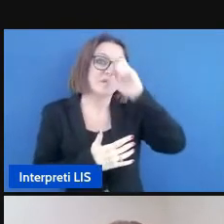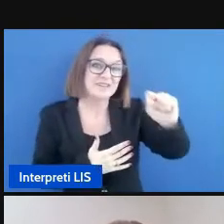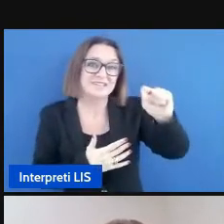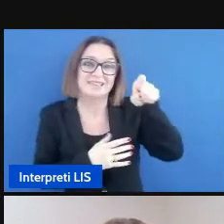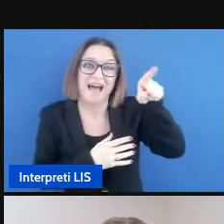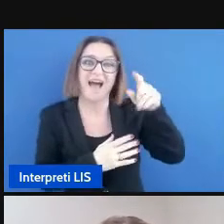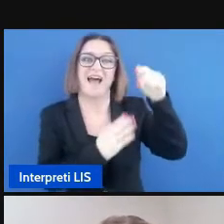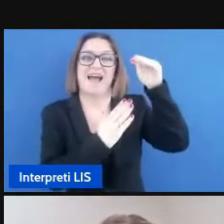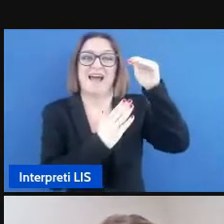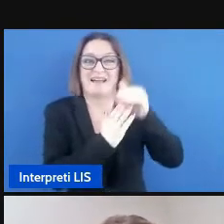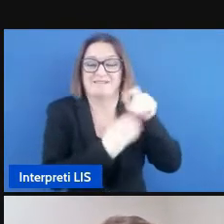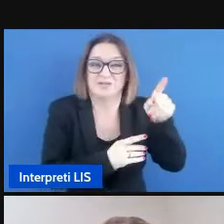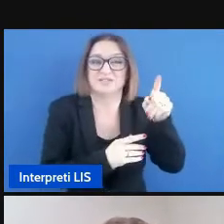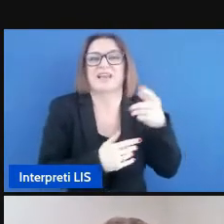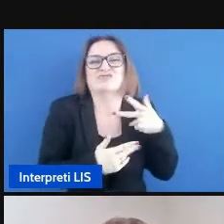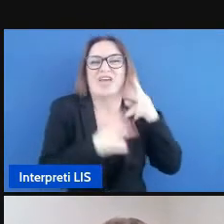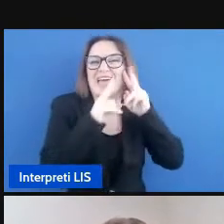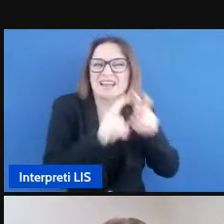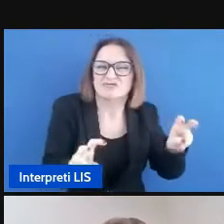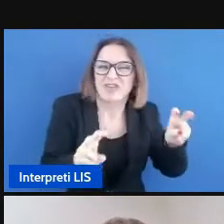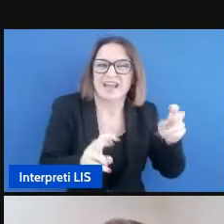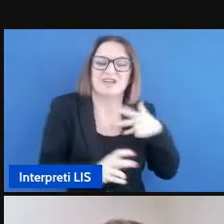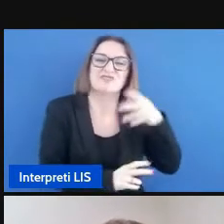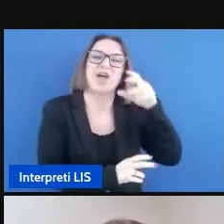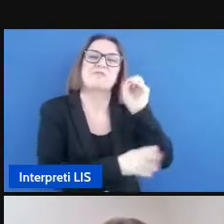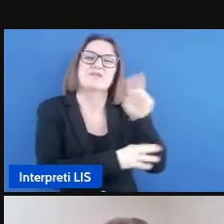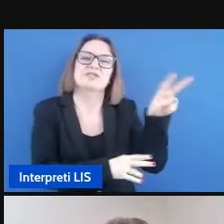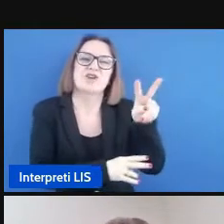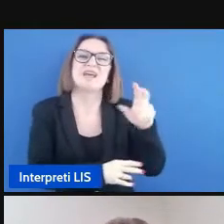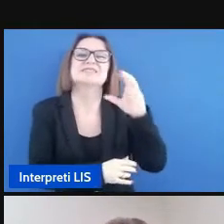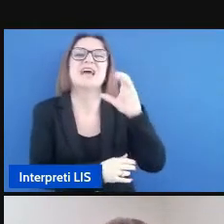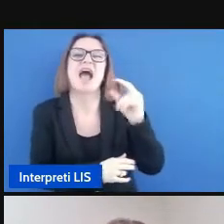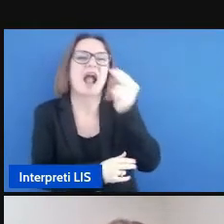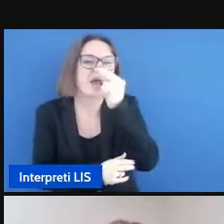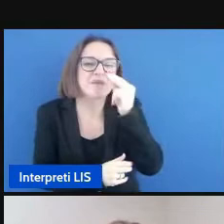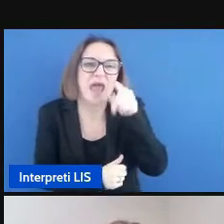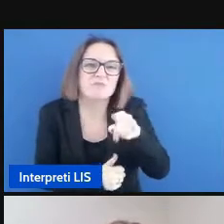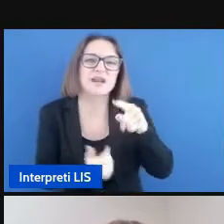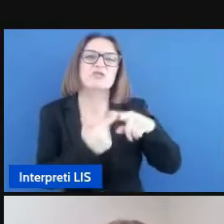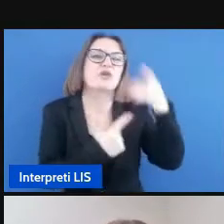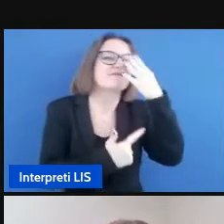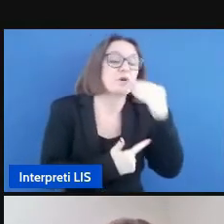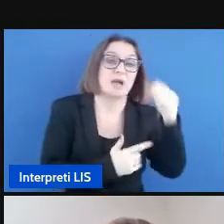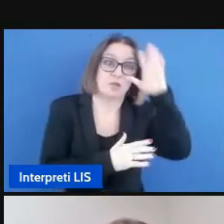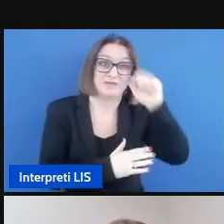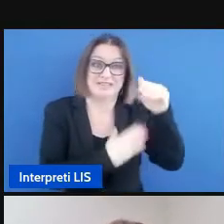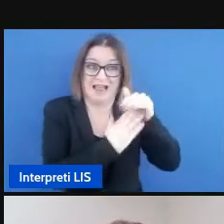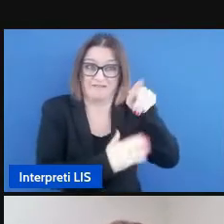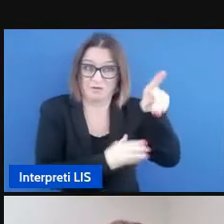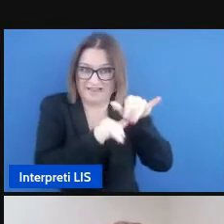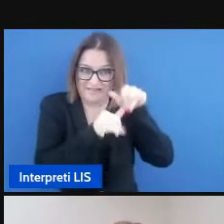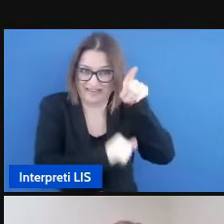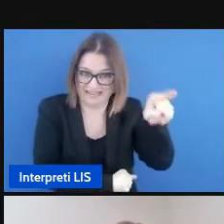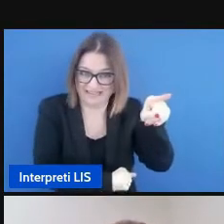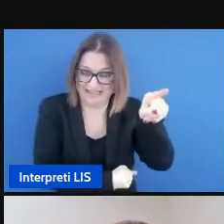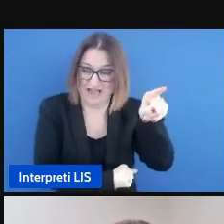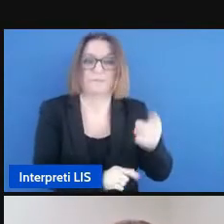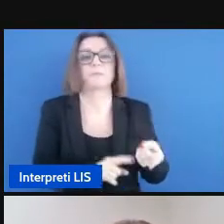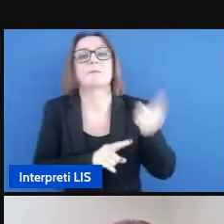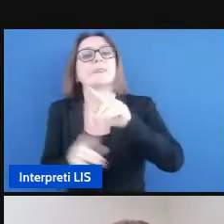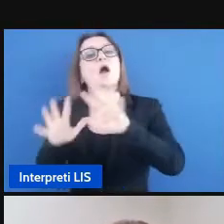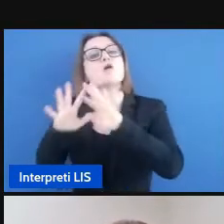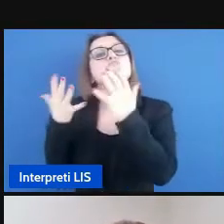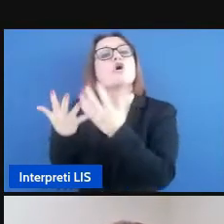con carmila bertone e francesca volpato dell'università caposcari di venezia il mondo della